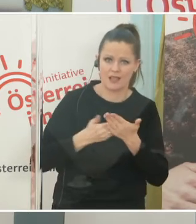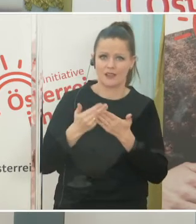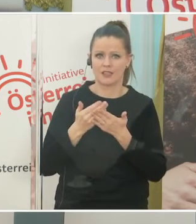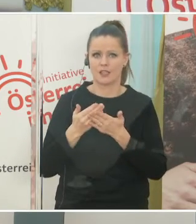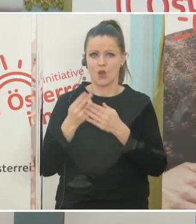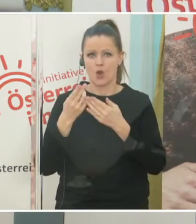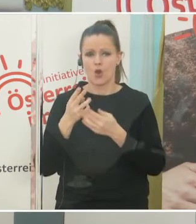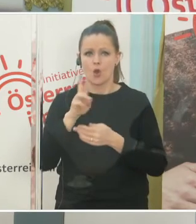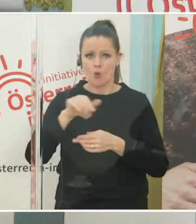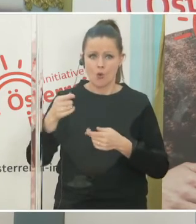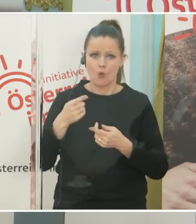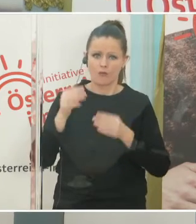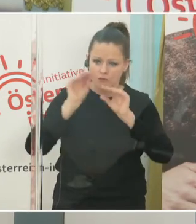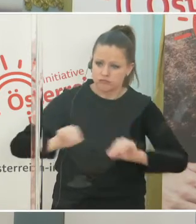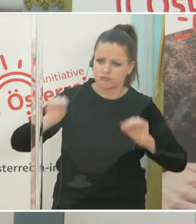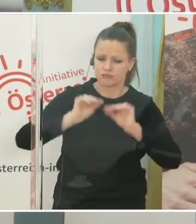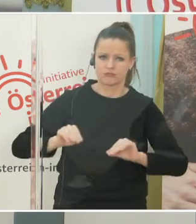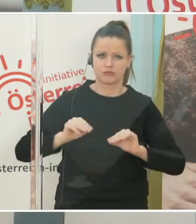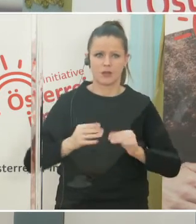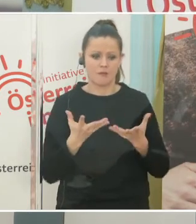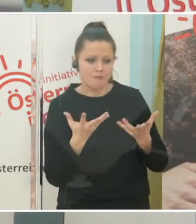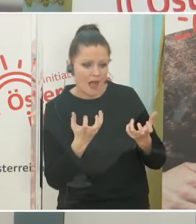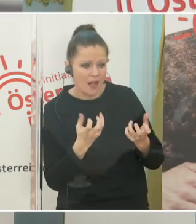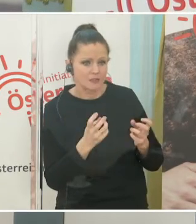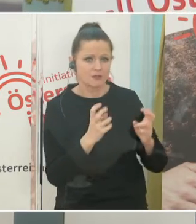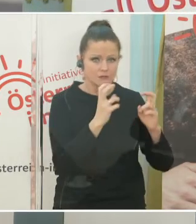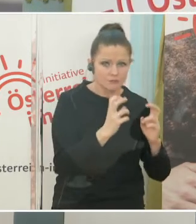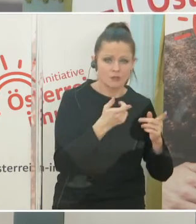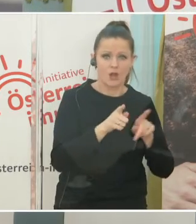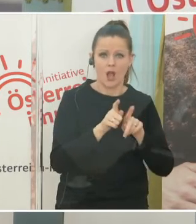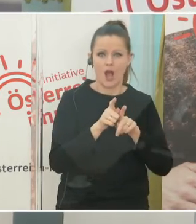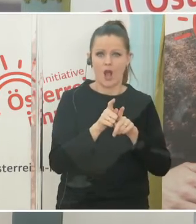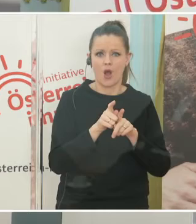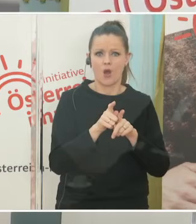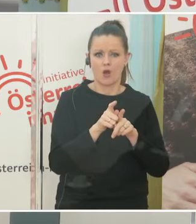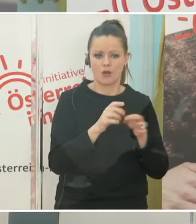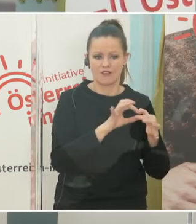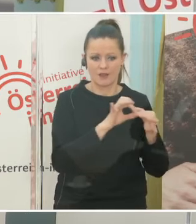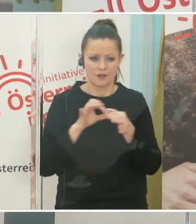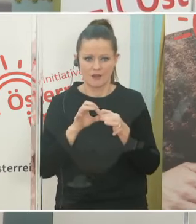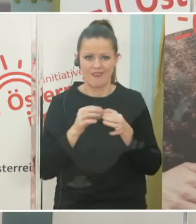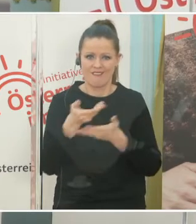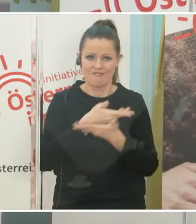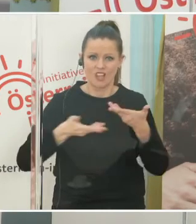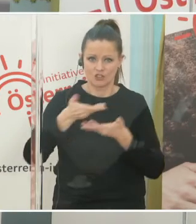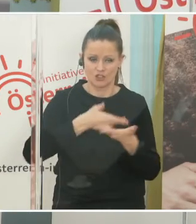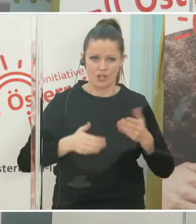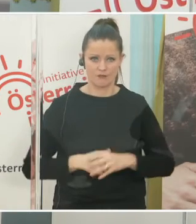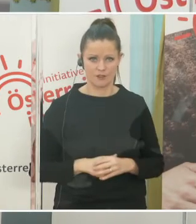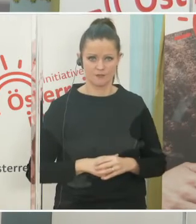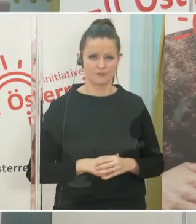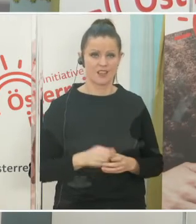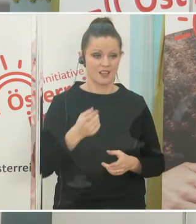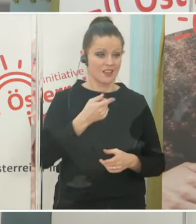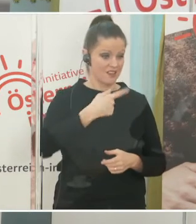Universitäre Lehre, niedergelassenen Bereich bis hin zur Schnittstelle in die Wirtschaft. Weil